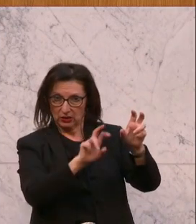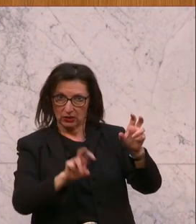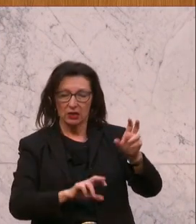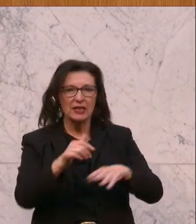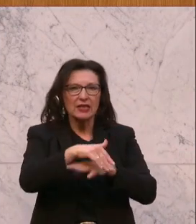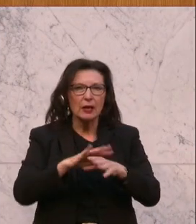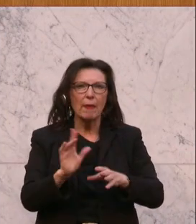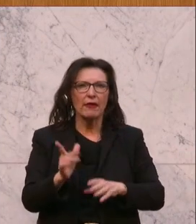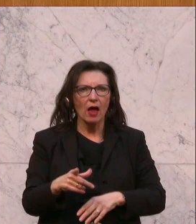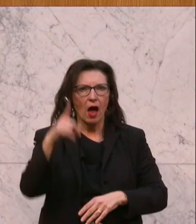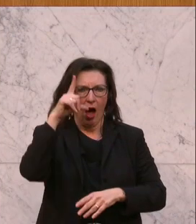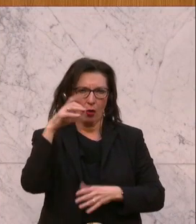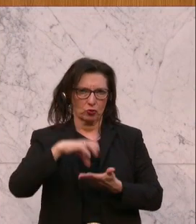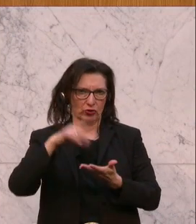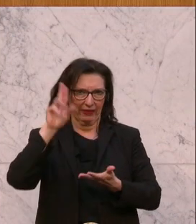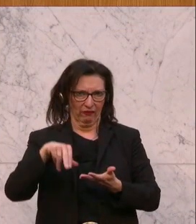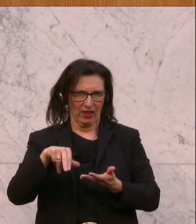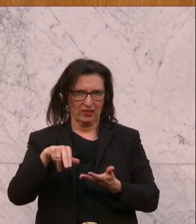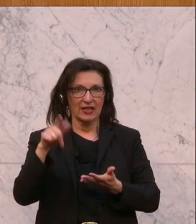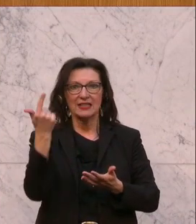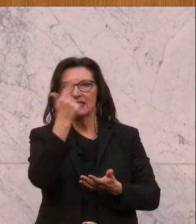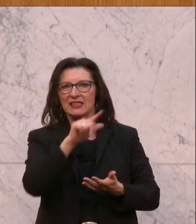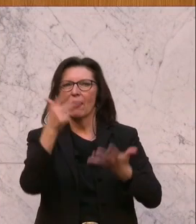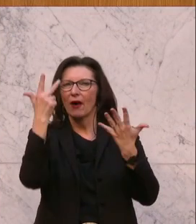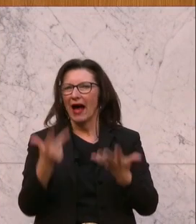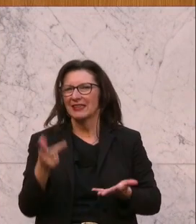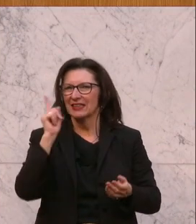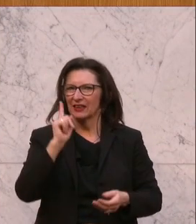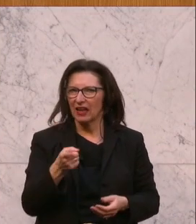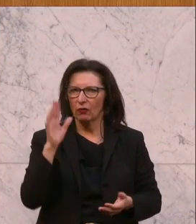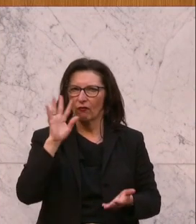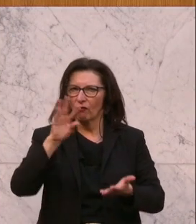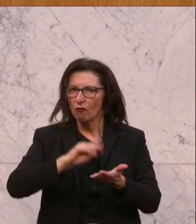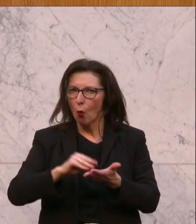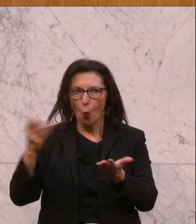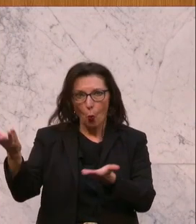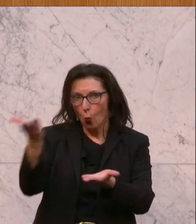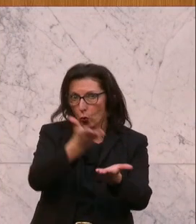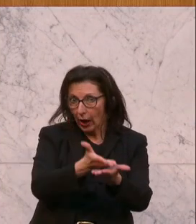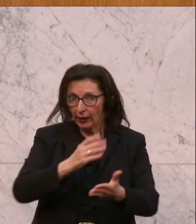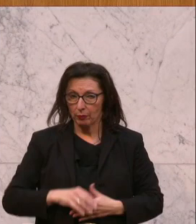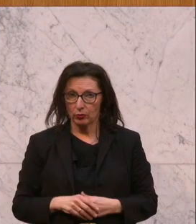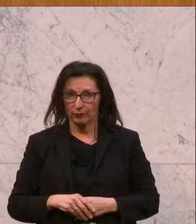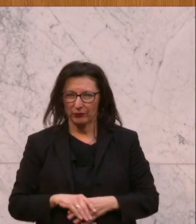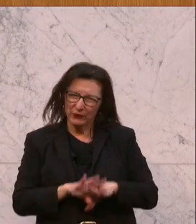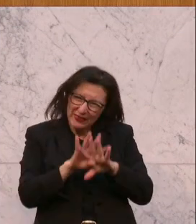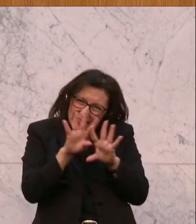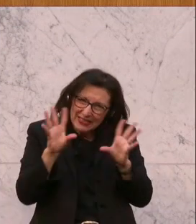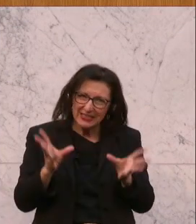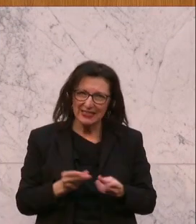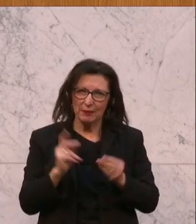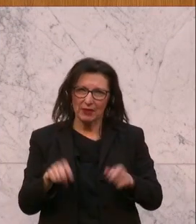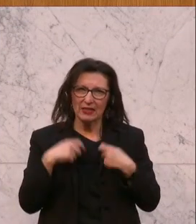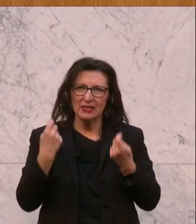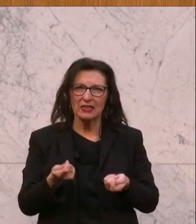von der Stadt Wien, werden 280.000 Wohnungen angeboten. Und insgesamt gibt